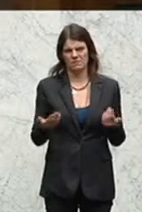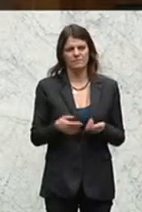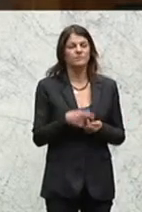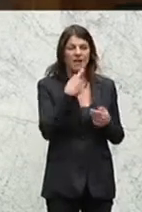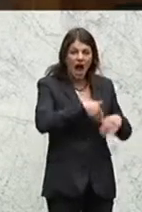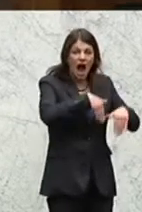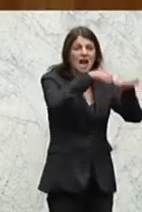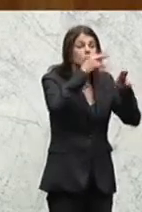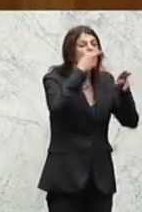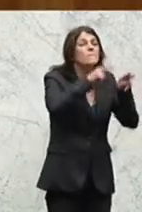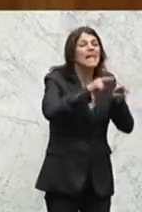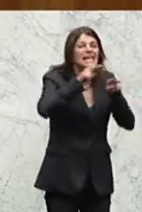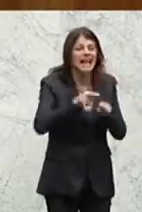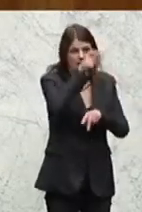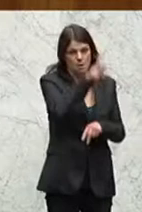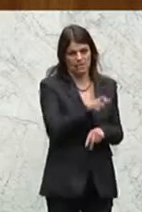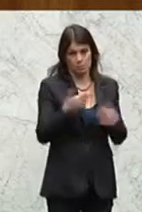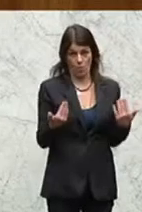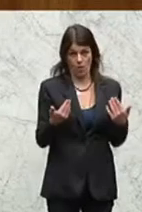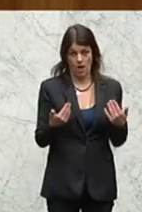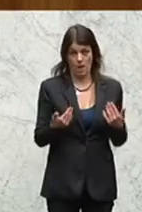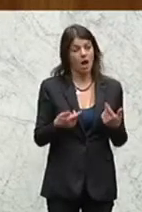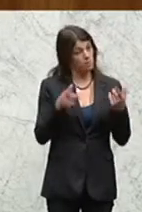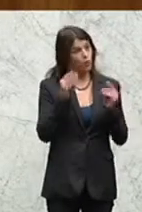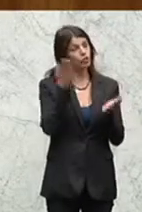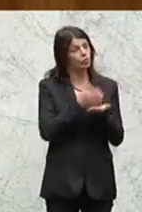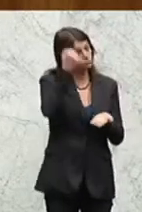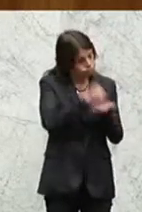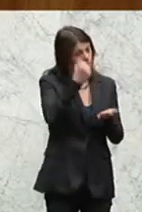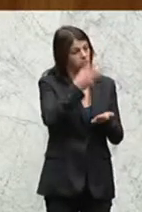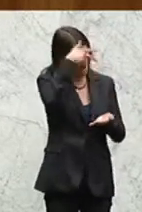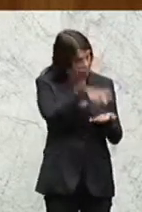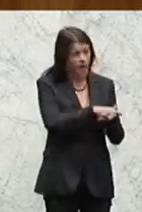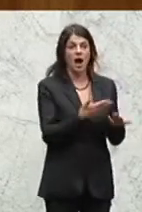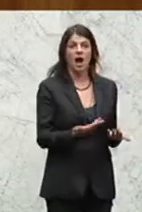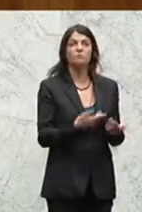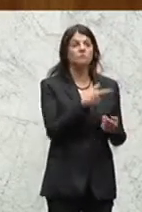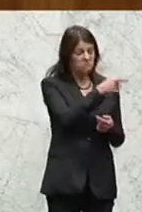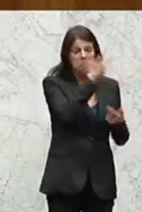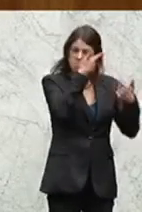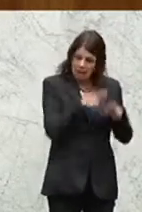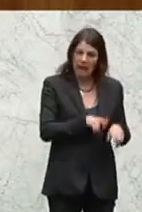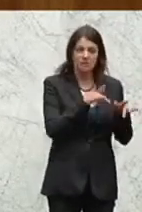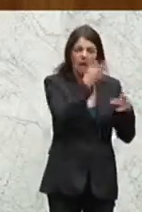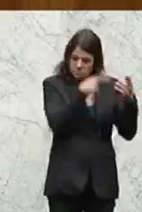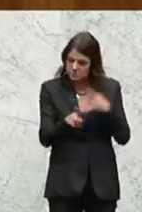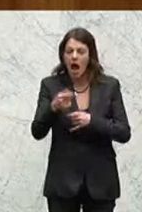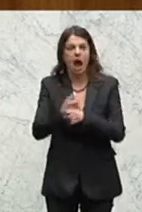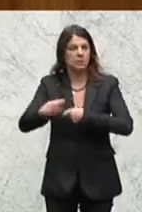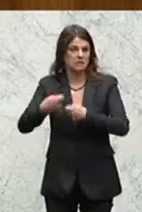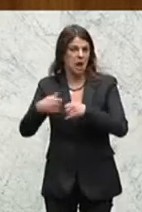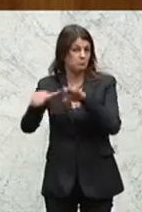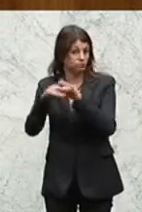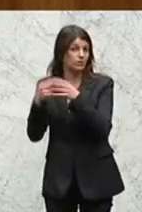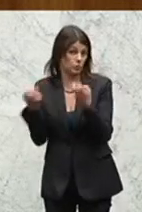Asylberechtigte. Asylberechtigte, die einen Status haben, die ein Recht haben, dementsprechend am Arbeitsmarkt vermittelt zu werden. Das